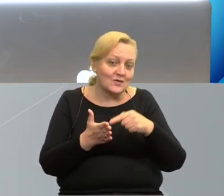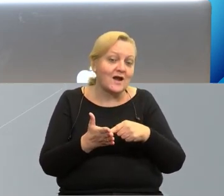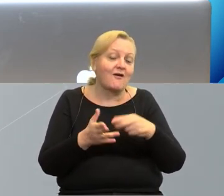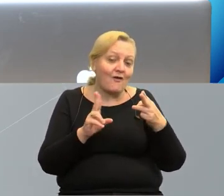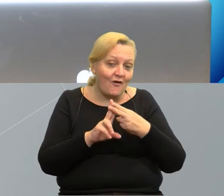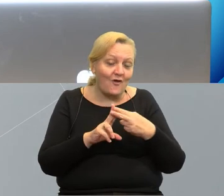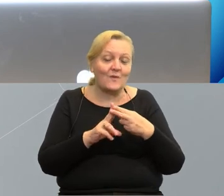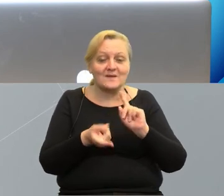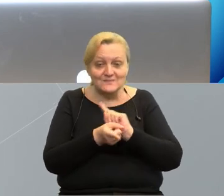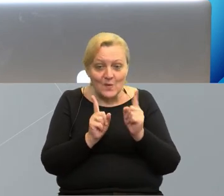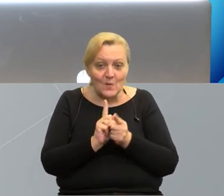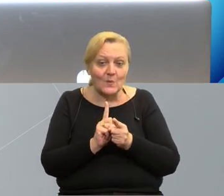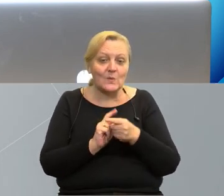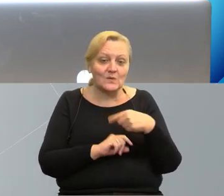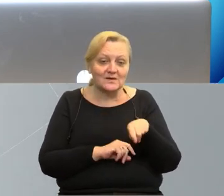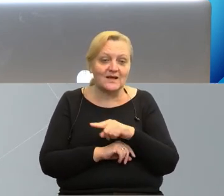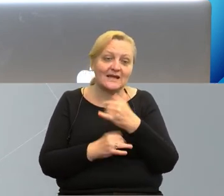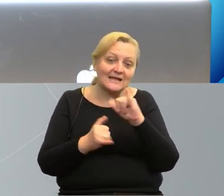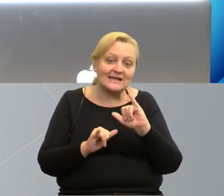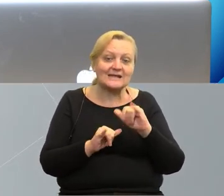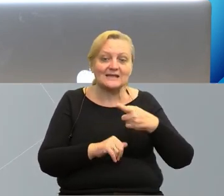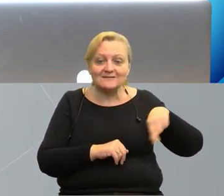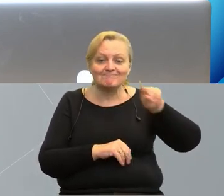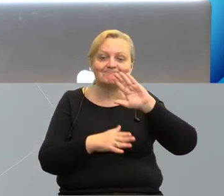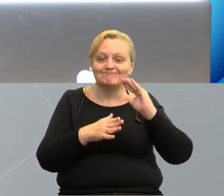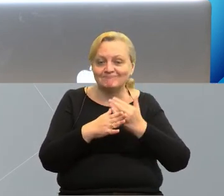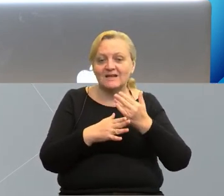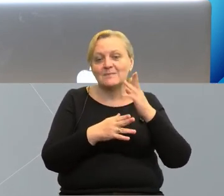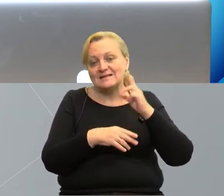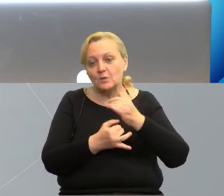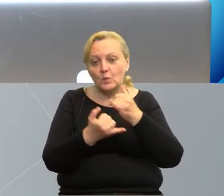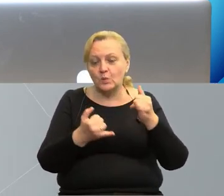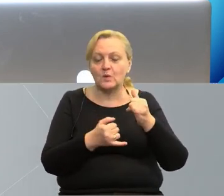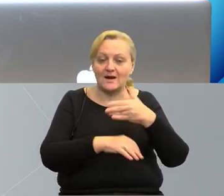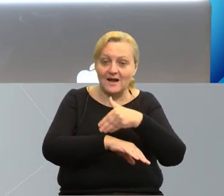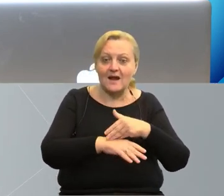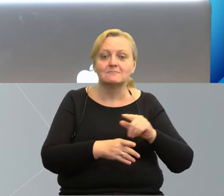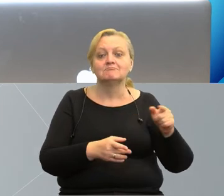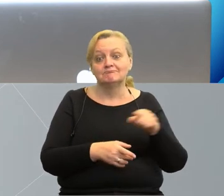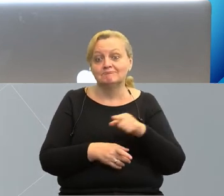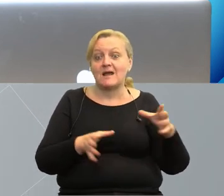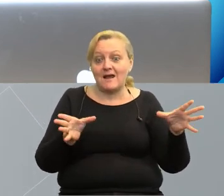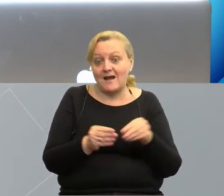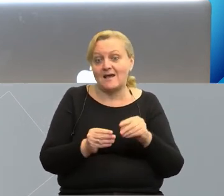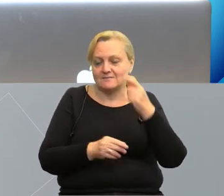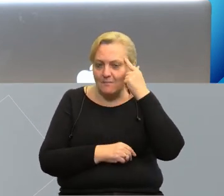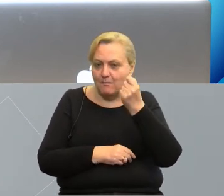Państwo mają z innymi podmiotami zagranicy właśnie przerodziły się w jakiś pomysł na projekt o